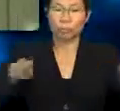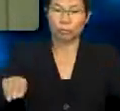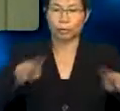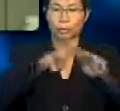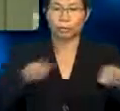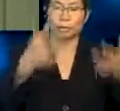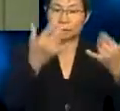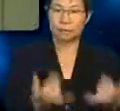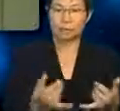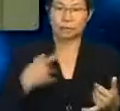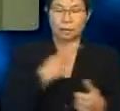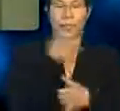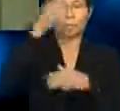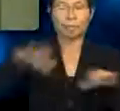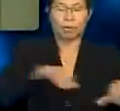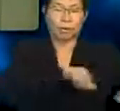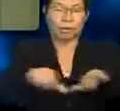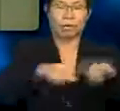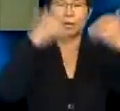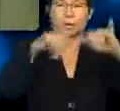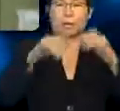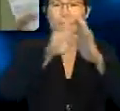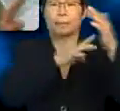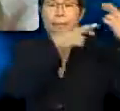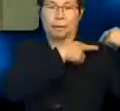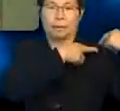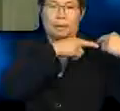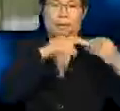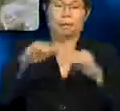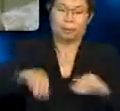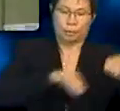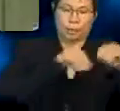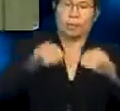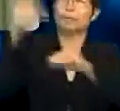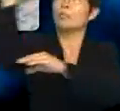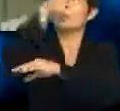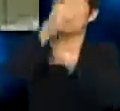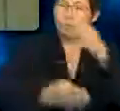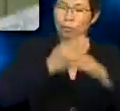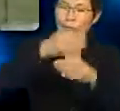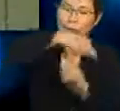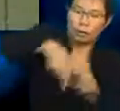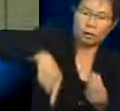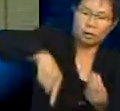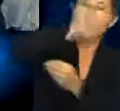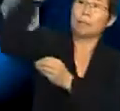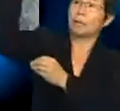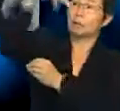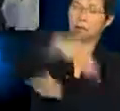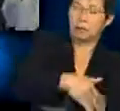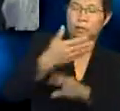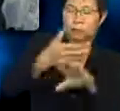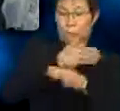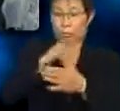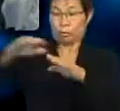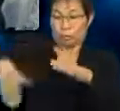sekarang kita akan buat aktiviti main peranan peredaran bulan dan bumi mengelilingi matahari. Sebelum